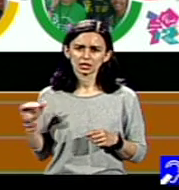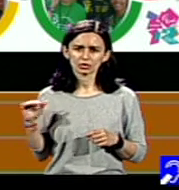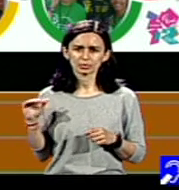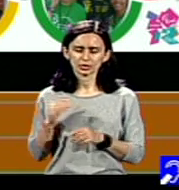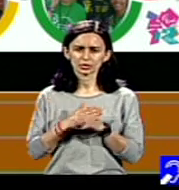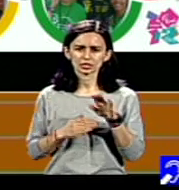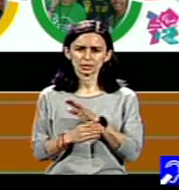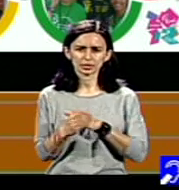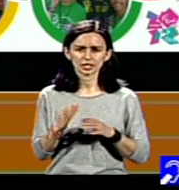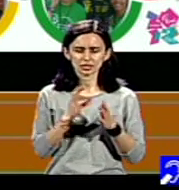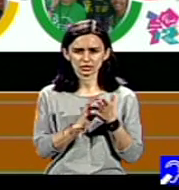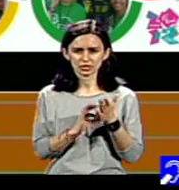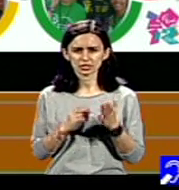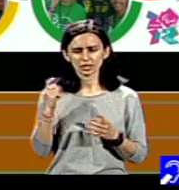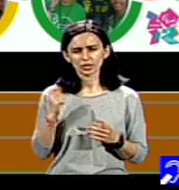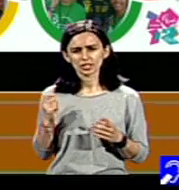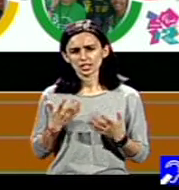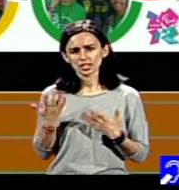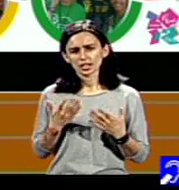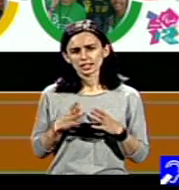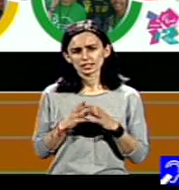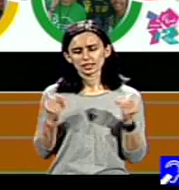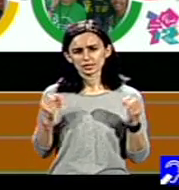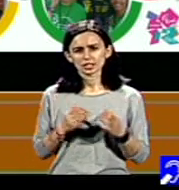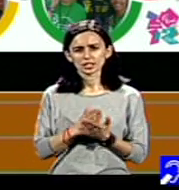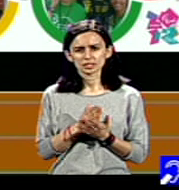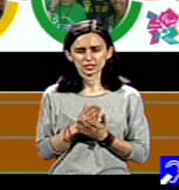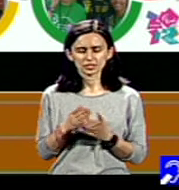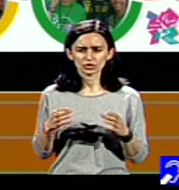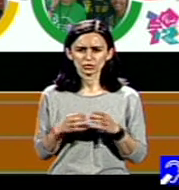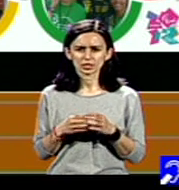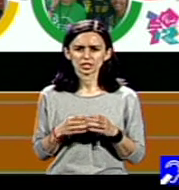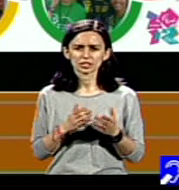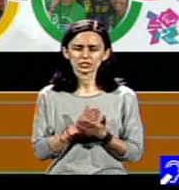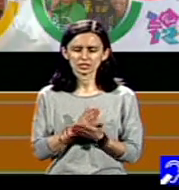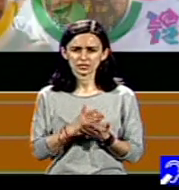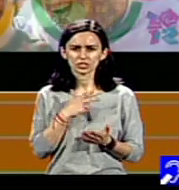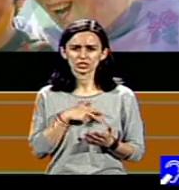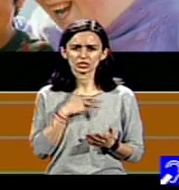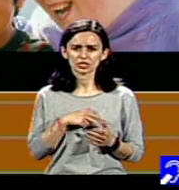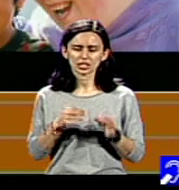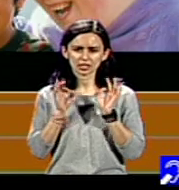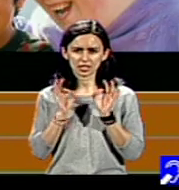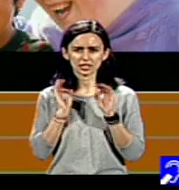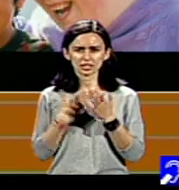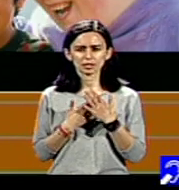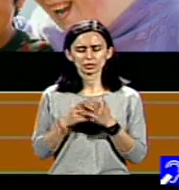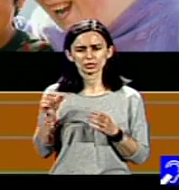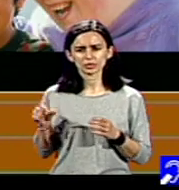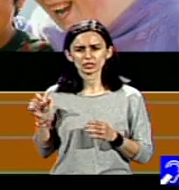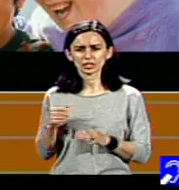țări lipsite de servicii comunitare și de servicii sociale de calitate în general pentru persoanele cu